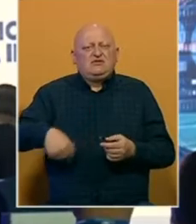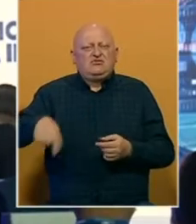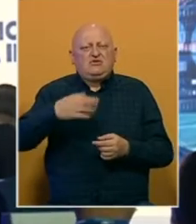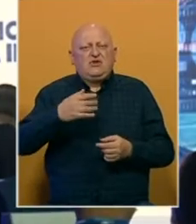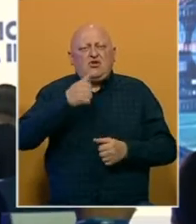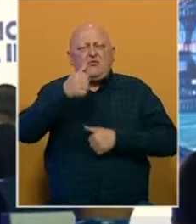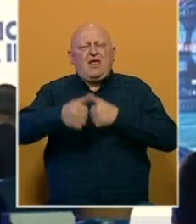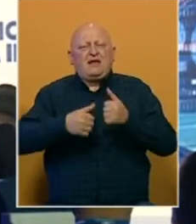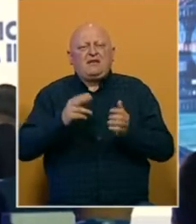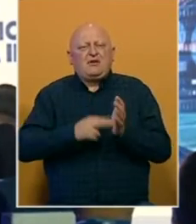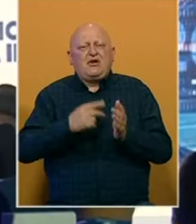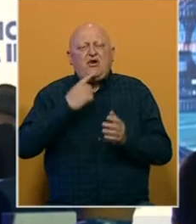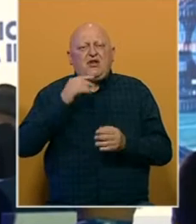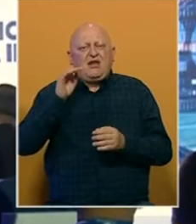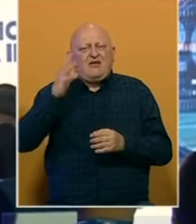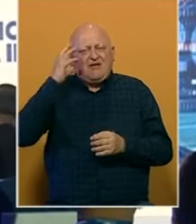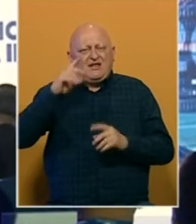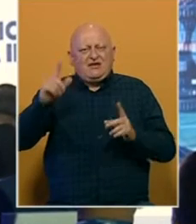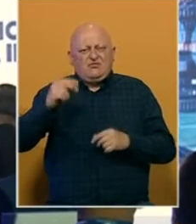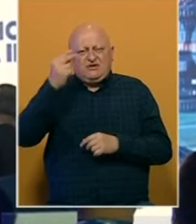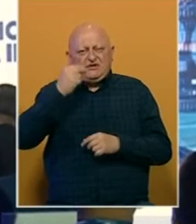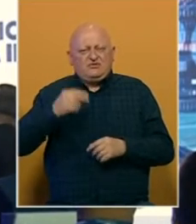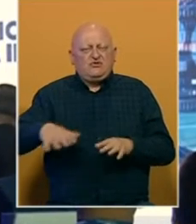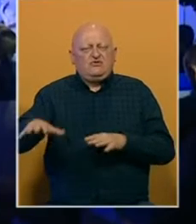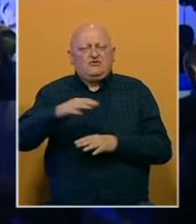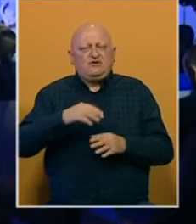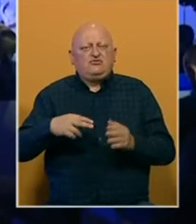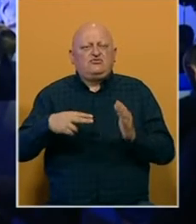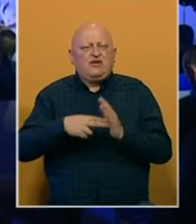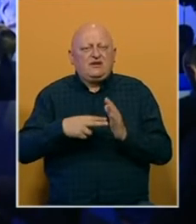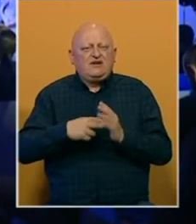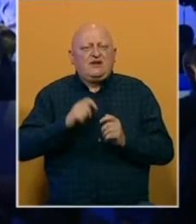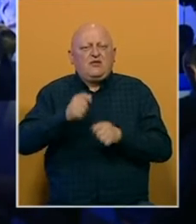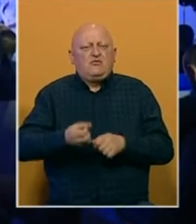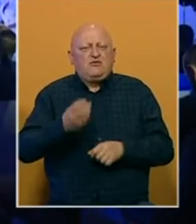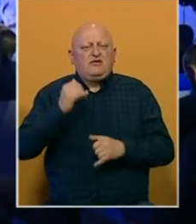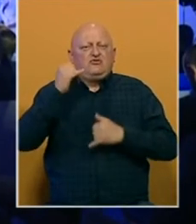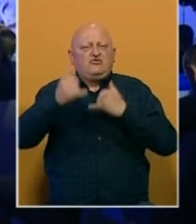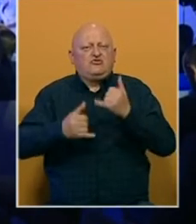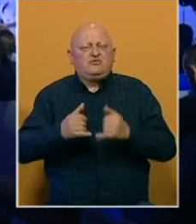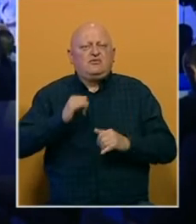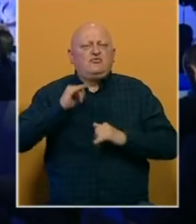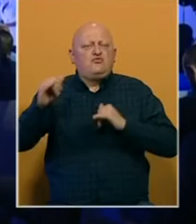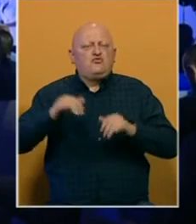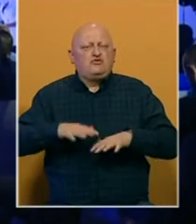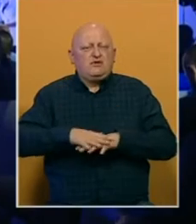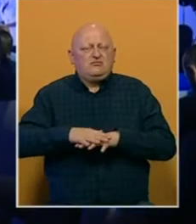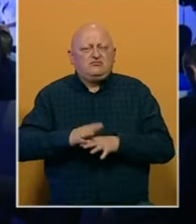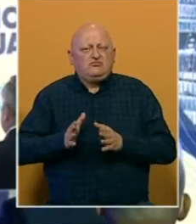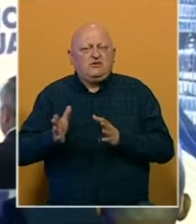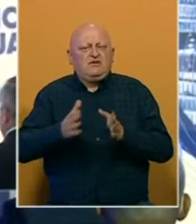od nekoliko milijardi maraka koji je najavila vlada Republike Srpske u sektoru energetike, poljoprivrede, turizma i putne